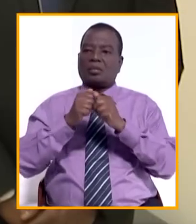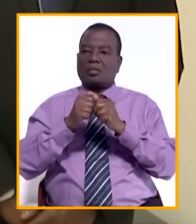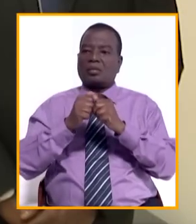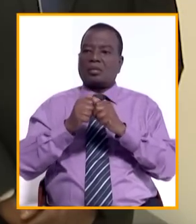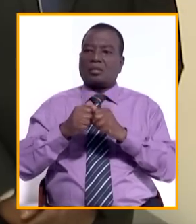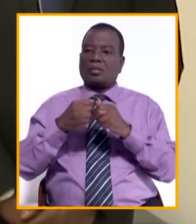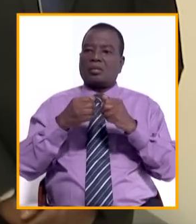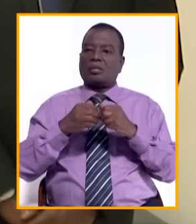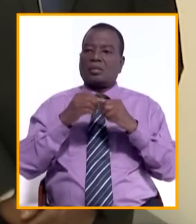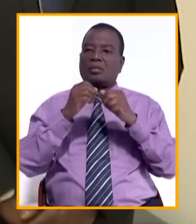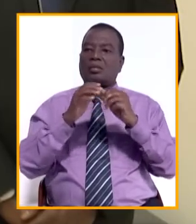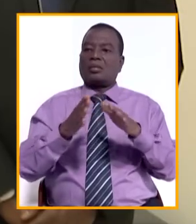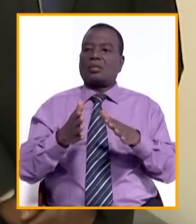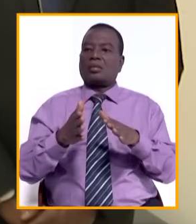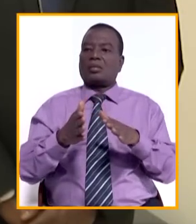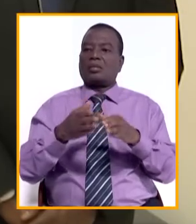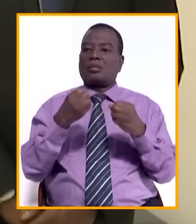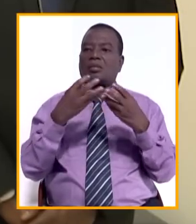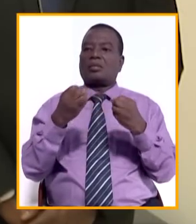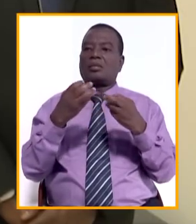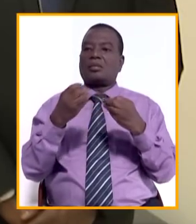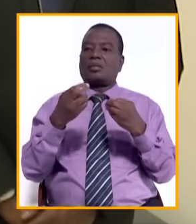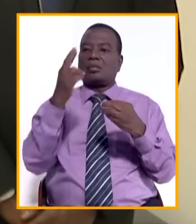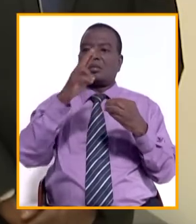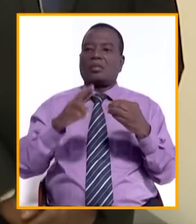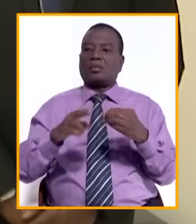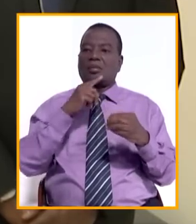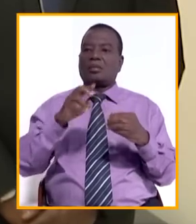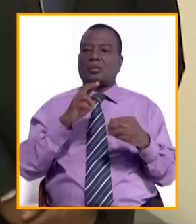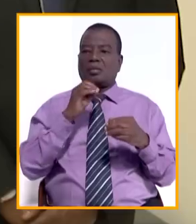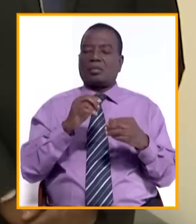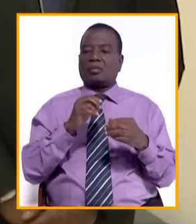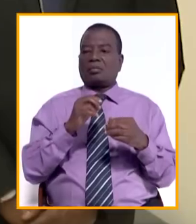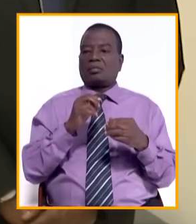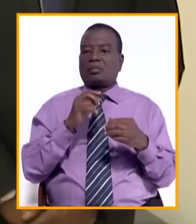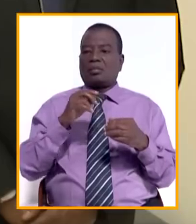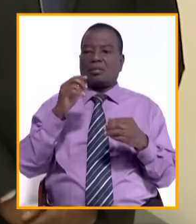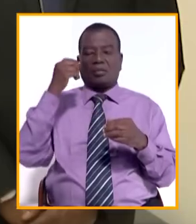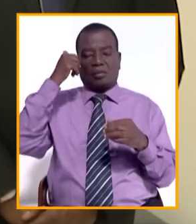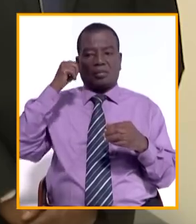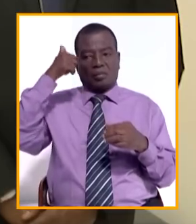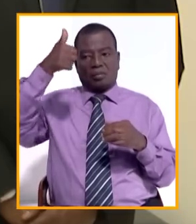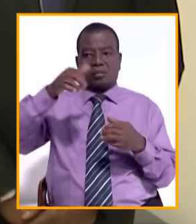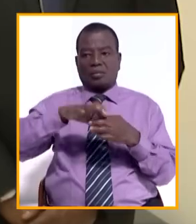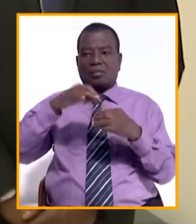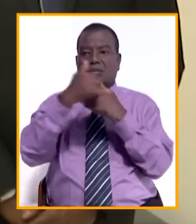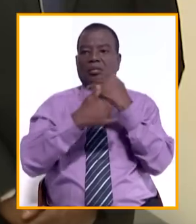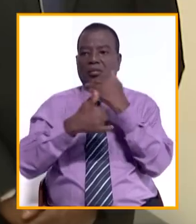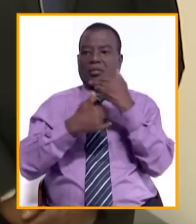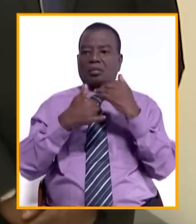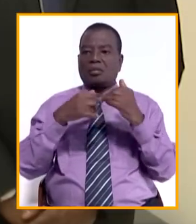me laissent beaucoup de raisons d'être optimiste pour l'avenir de votre pays, que